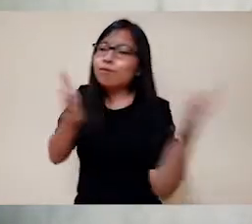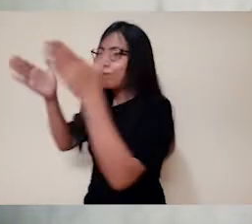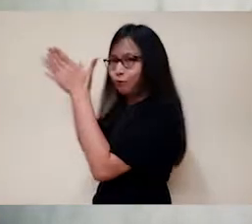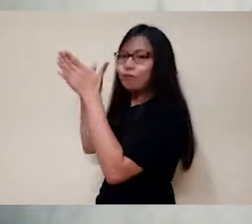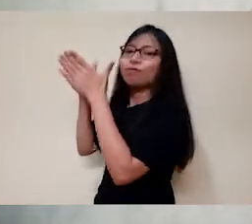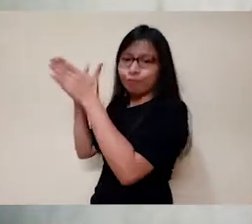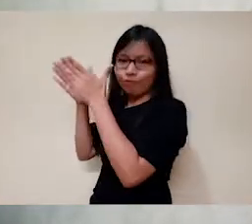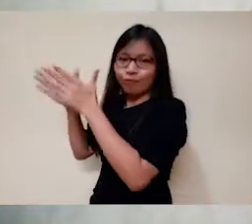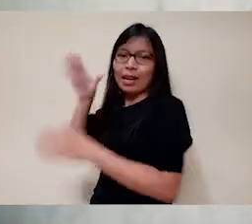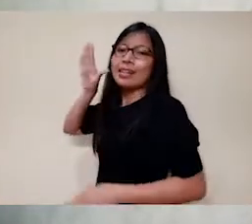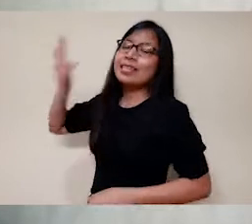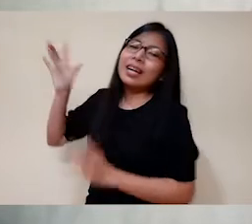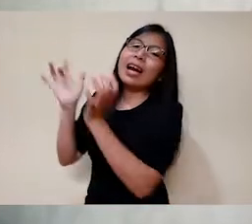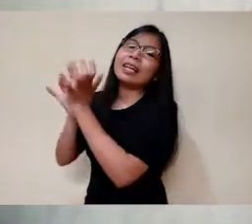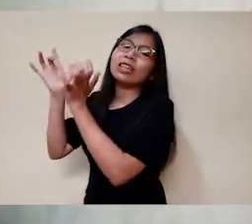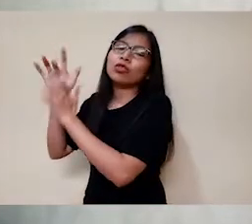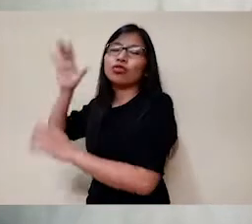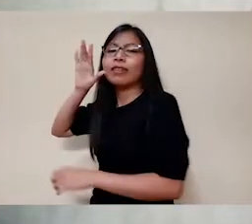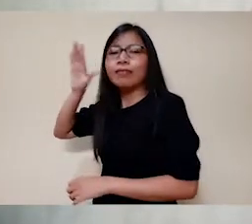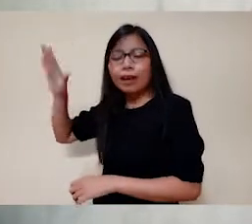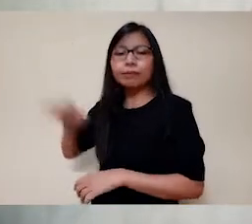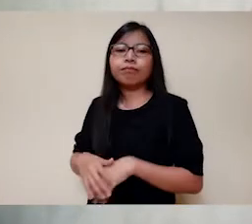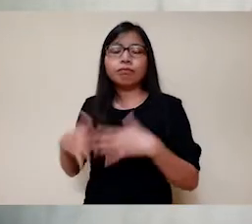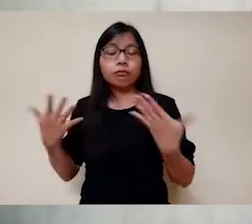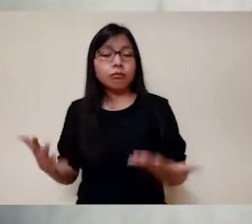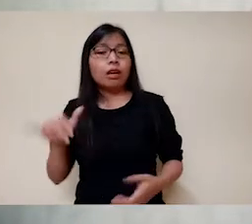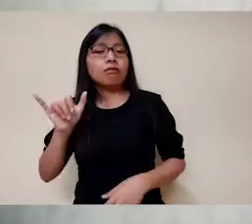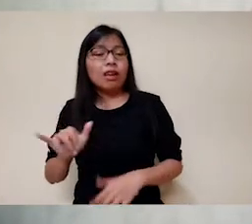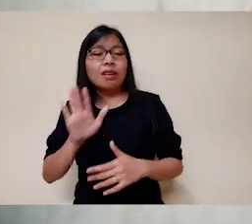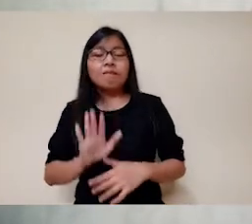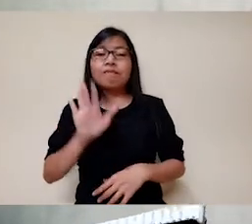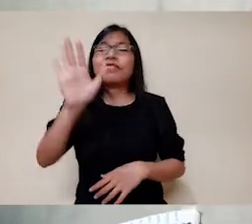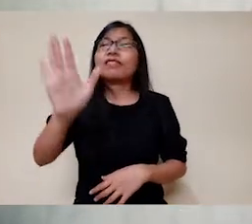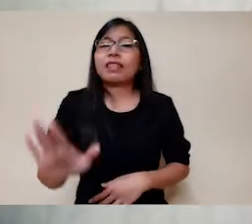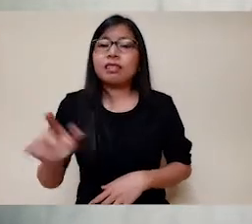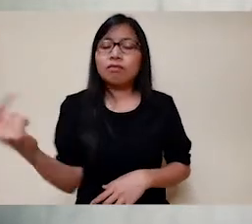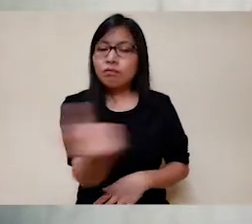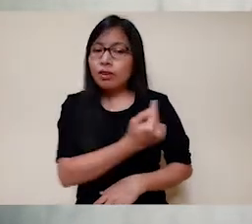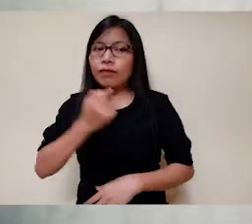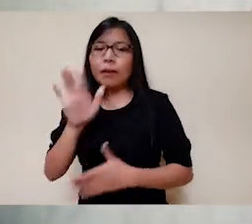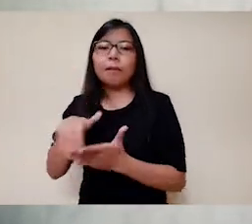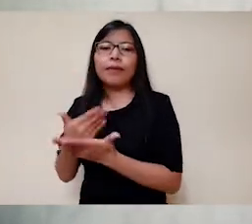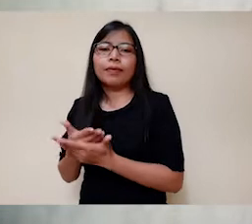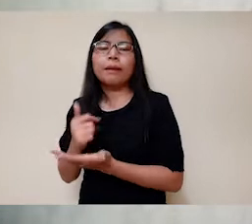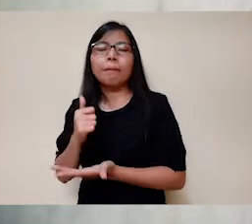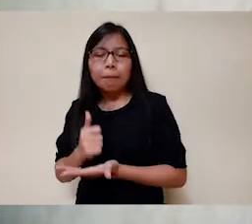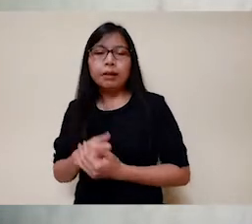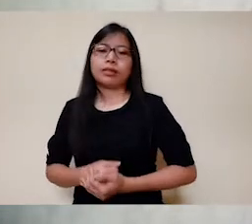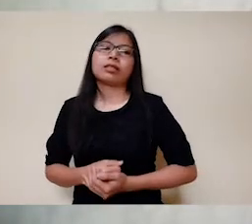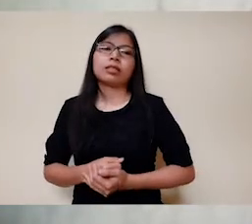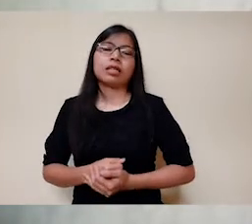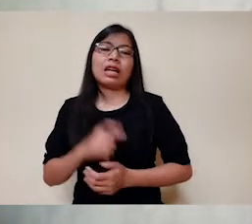nanti, kalaupun kematian menjemput kita entah dalam situasi dan kondisi apapun, dalam